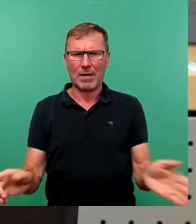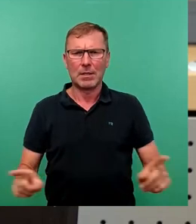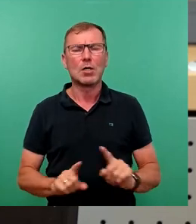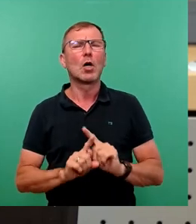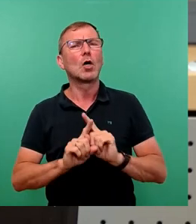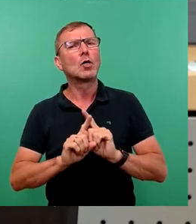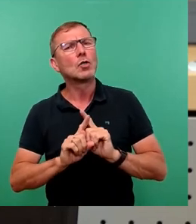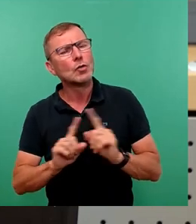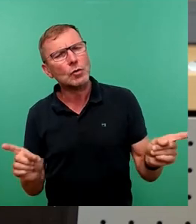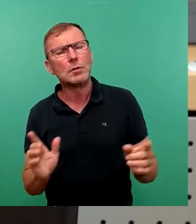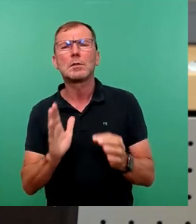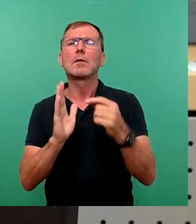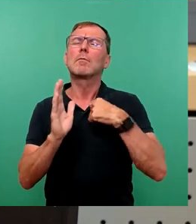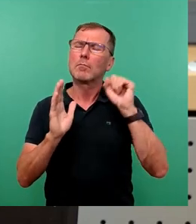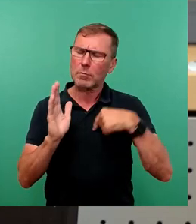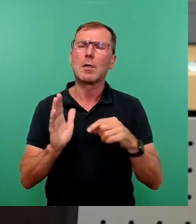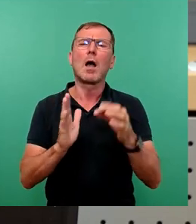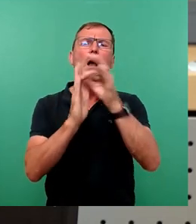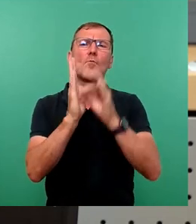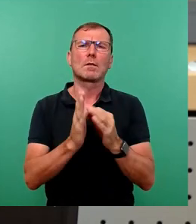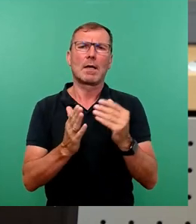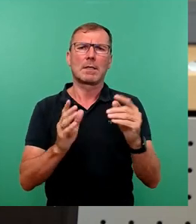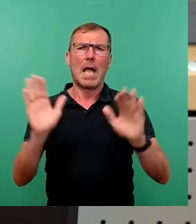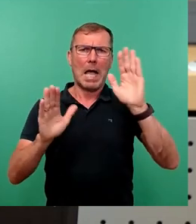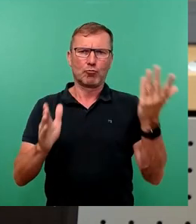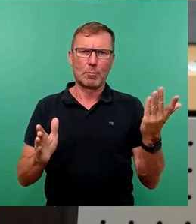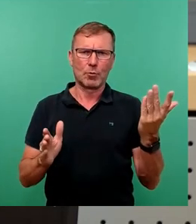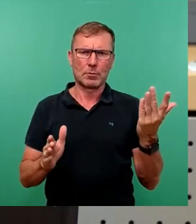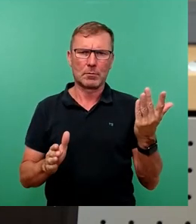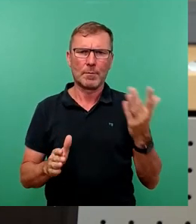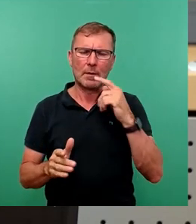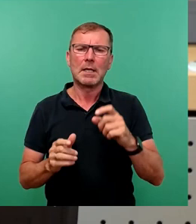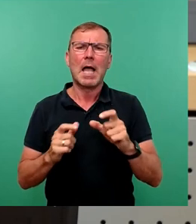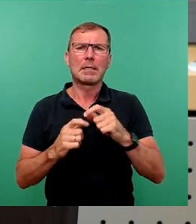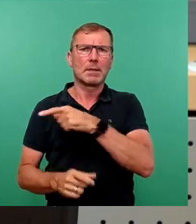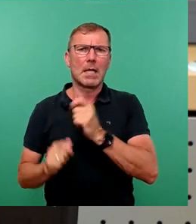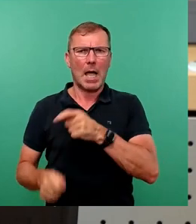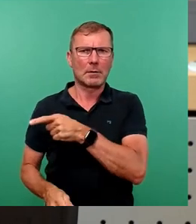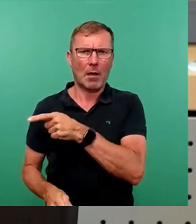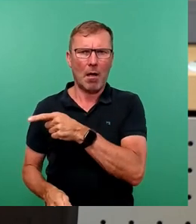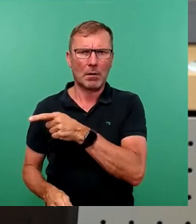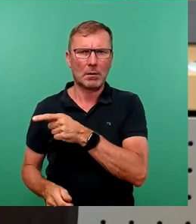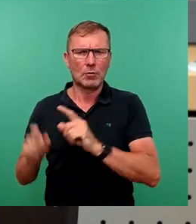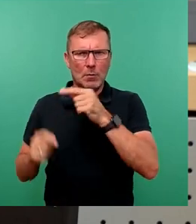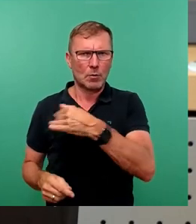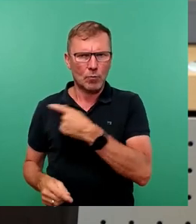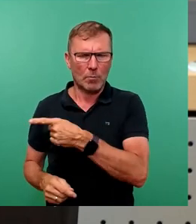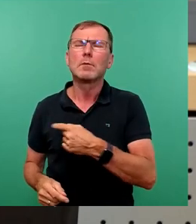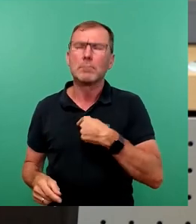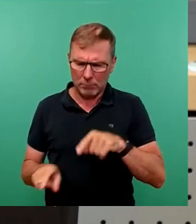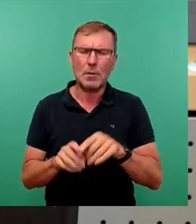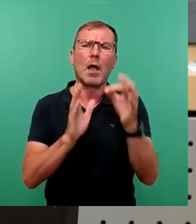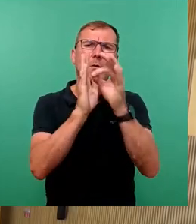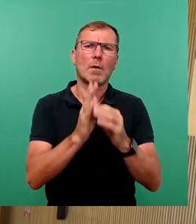auch punktweise Abstimmungen beantragt, selbst sollte der SPD-Antrag zur Abstimmung kommen, wird auch bitte punktweise